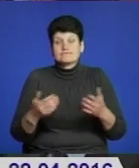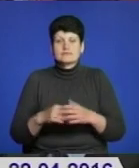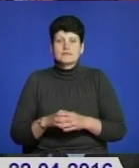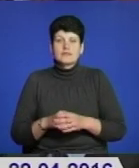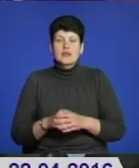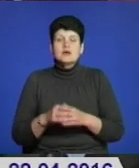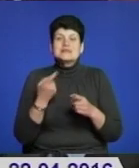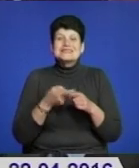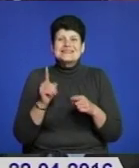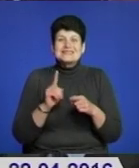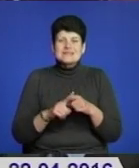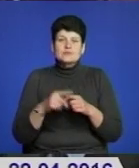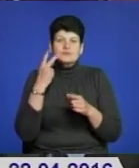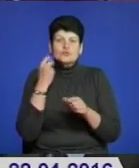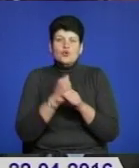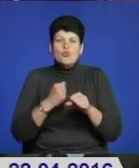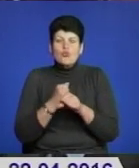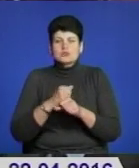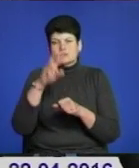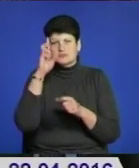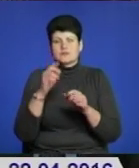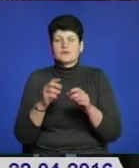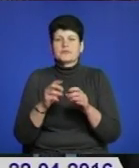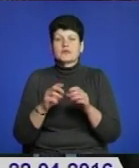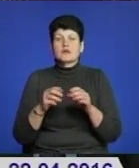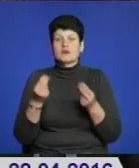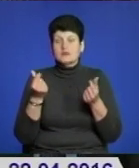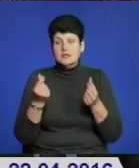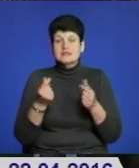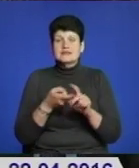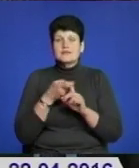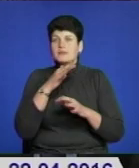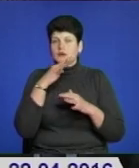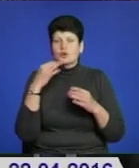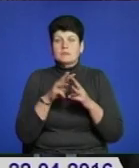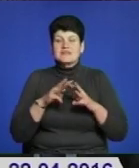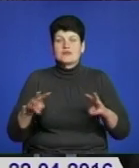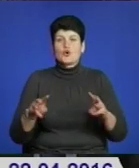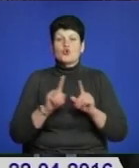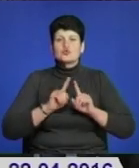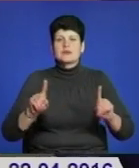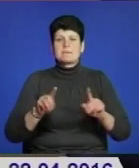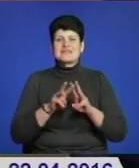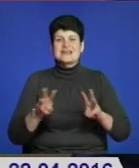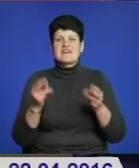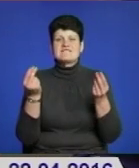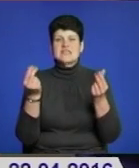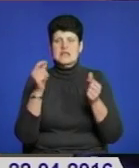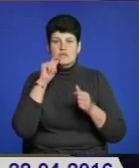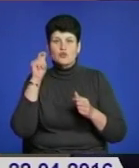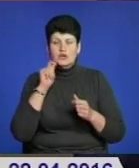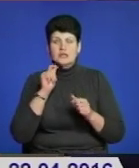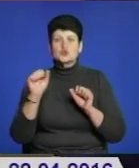Безперебійна робота казначейства залежить від багатьох міністерств, а найбільшою мірою – від Міністерства фінансів України. З длинного